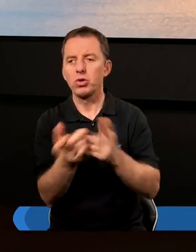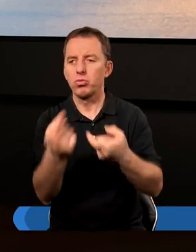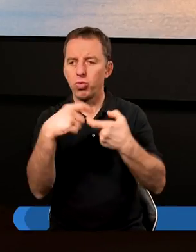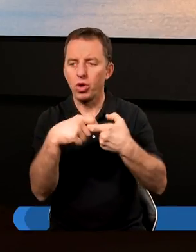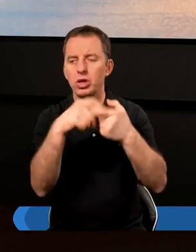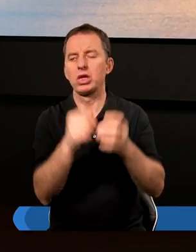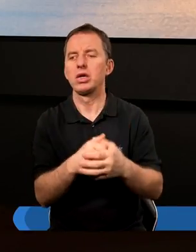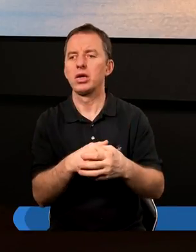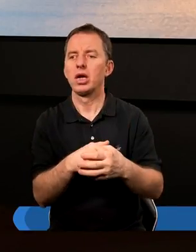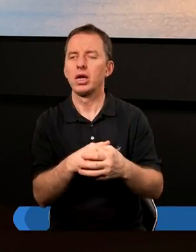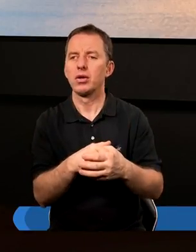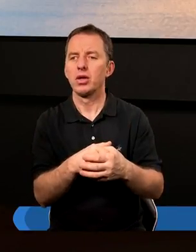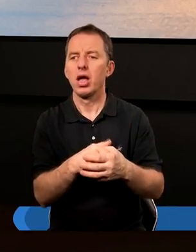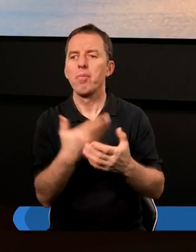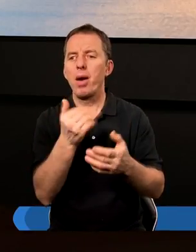połączyć.